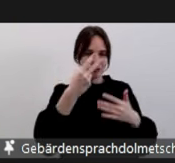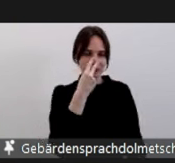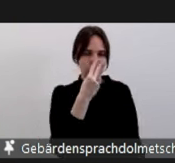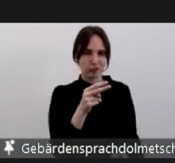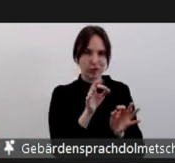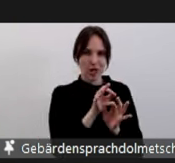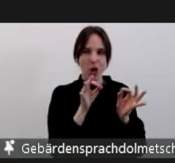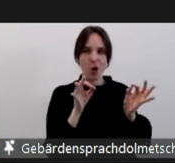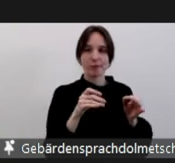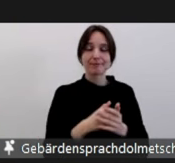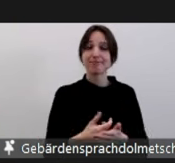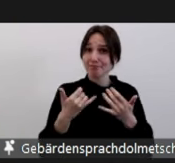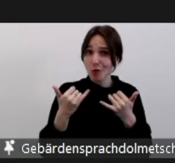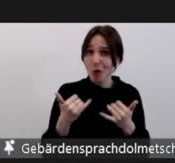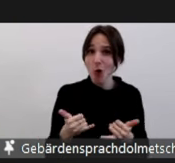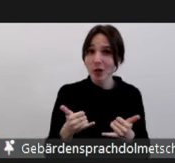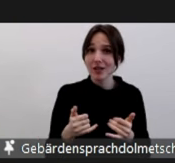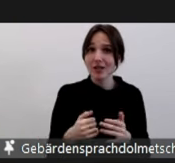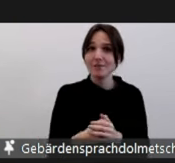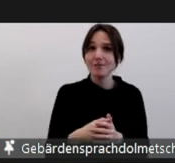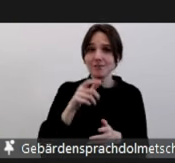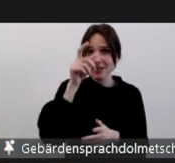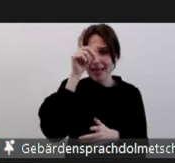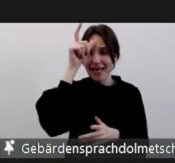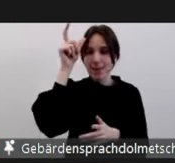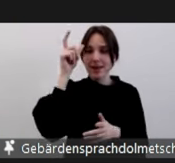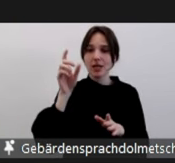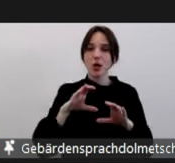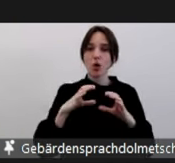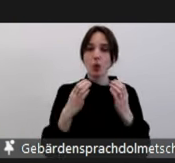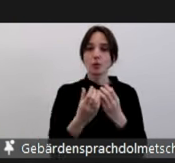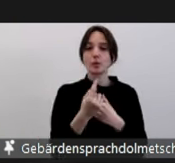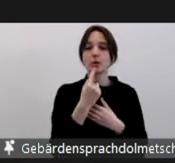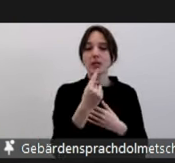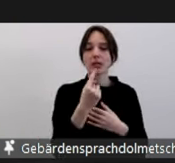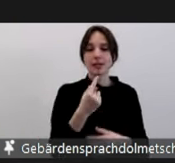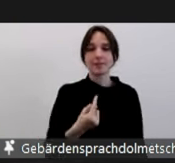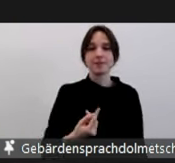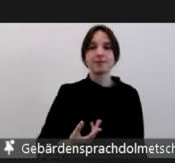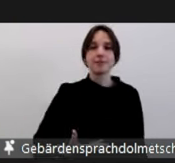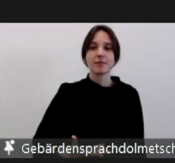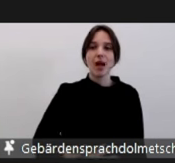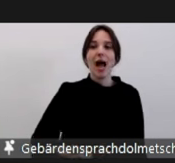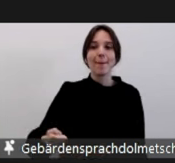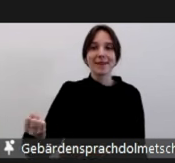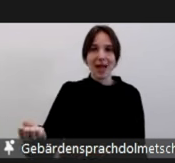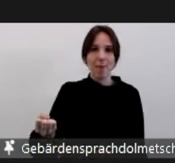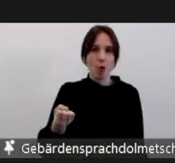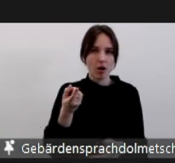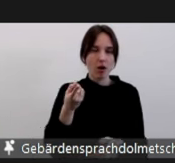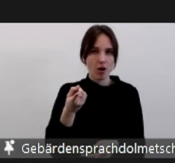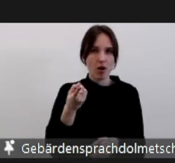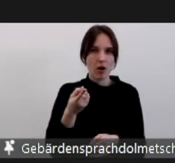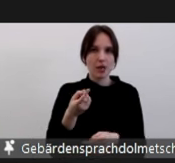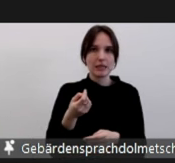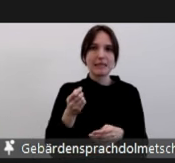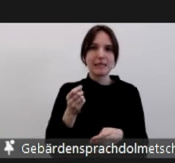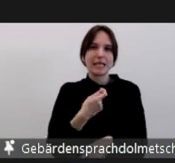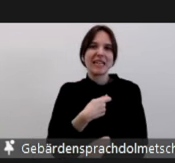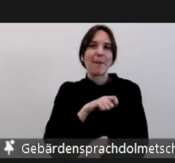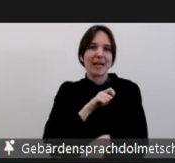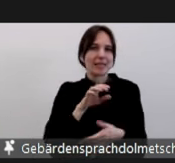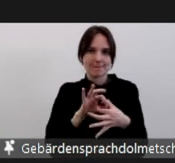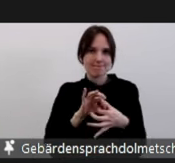Expertenkommission empfohlen, Abtreibung zu entkriminalisieren und ich habe mir dann